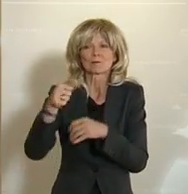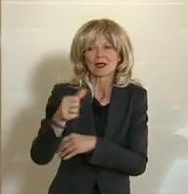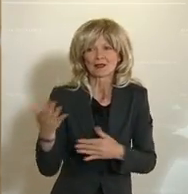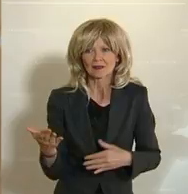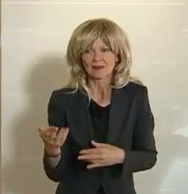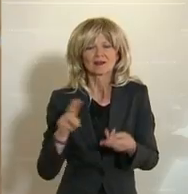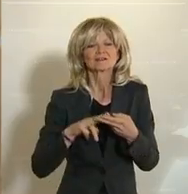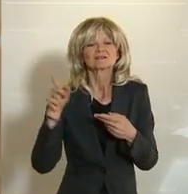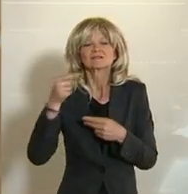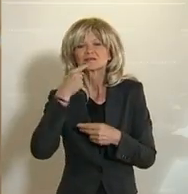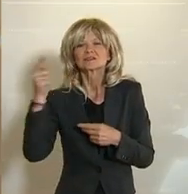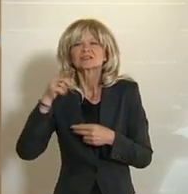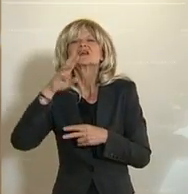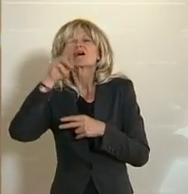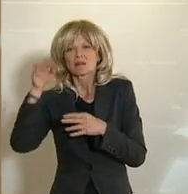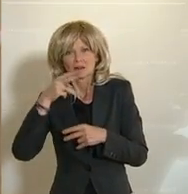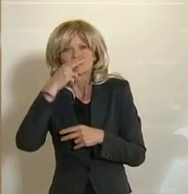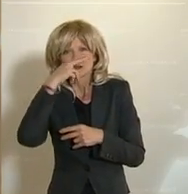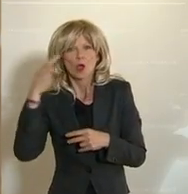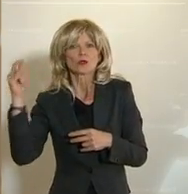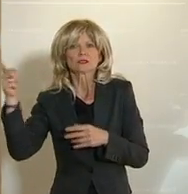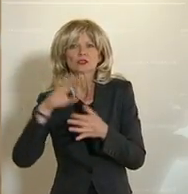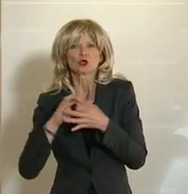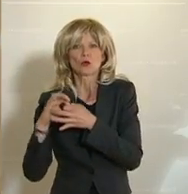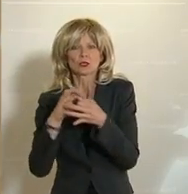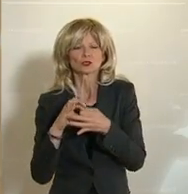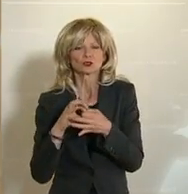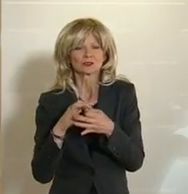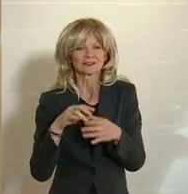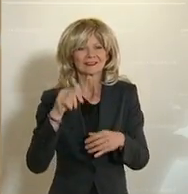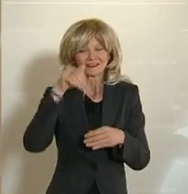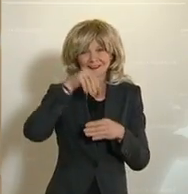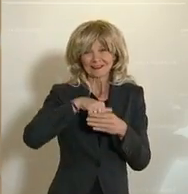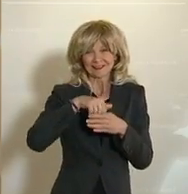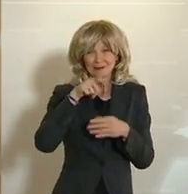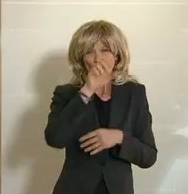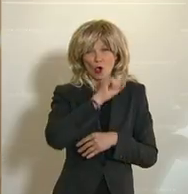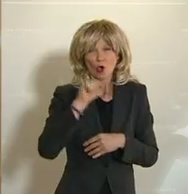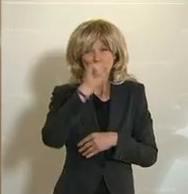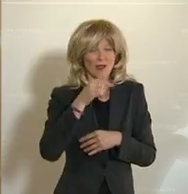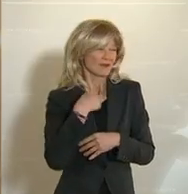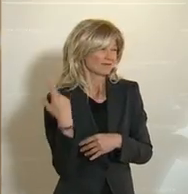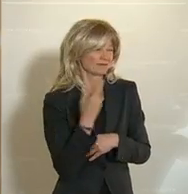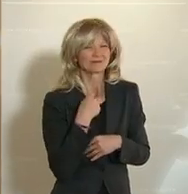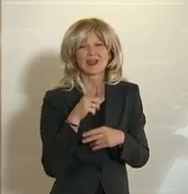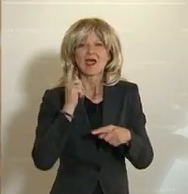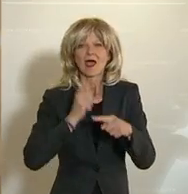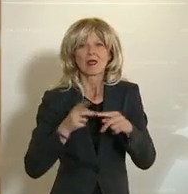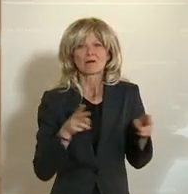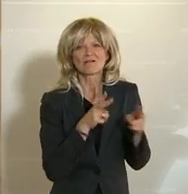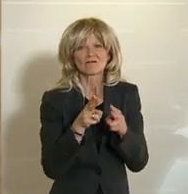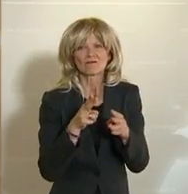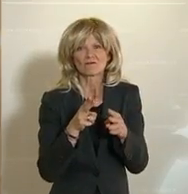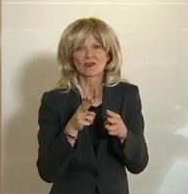terroristische Organisation eingestuft. Wir in Europa sind wie in anderen Bereichen hier auf halbem Weg stehen geblieben. Eschten war